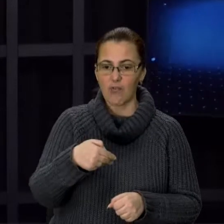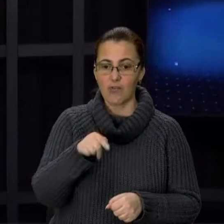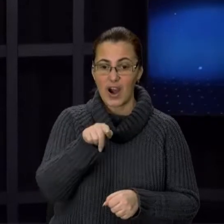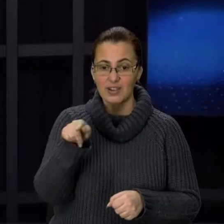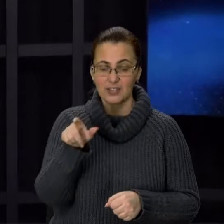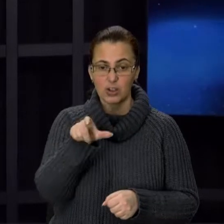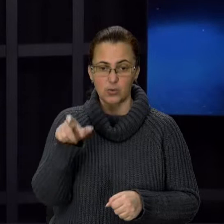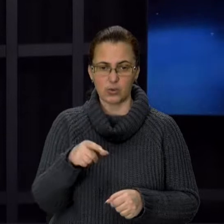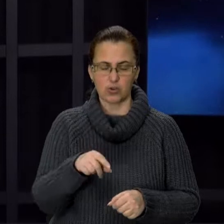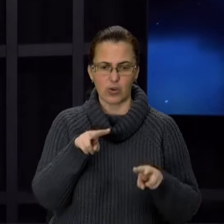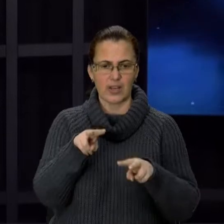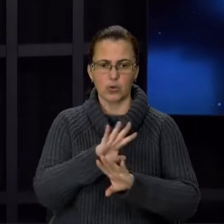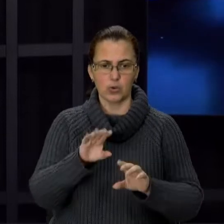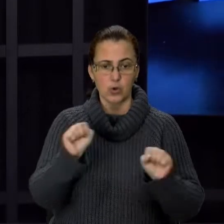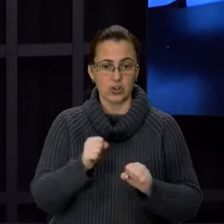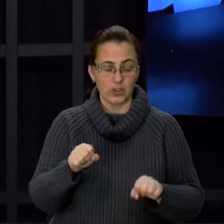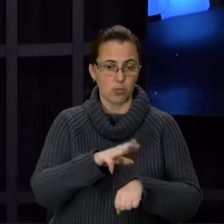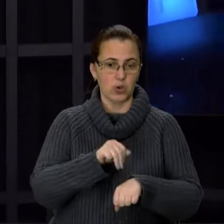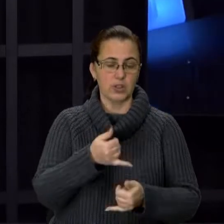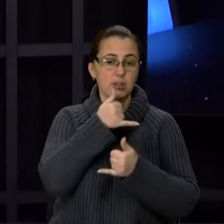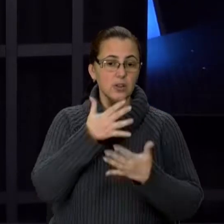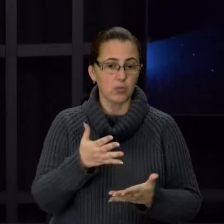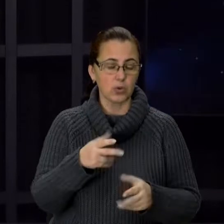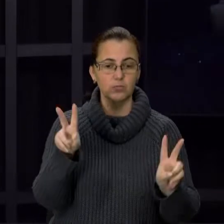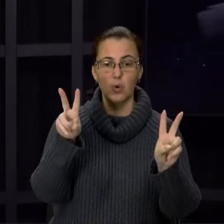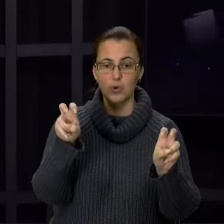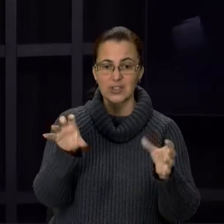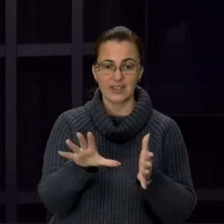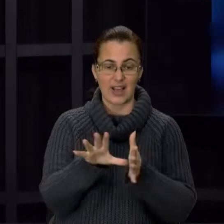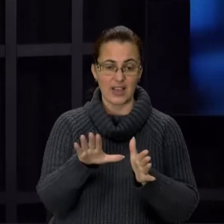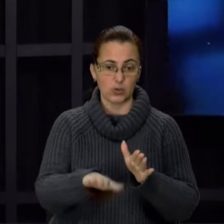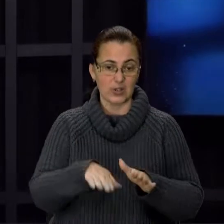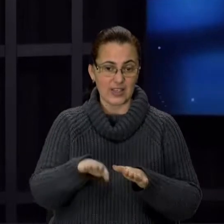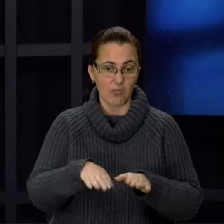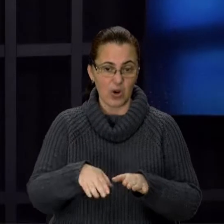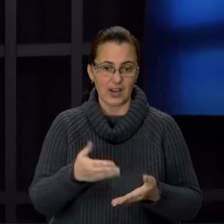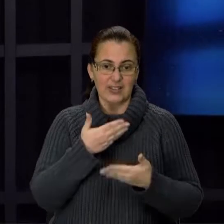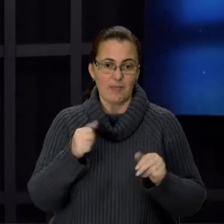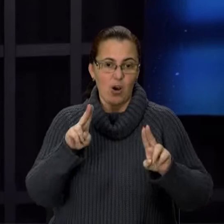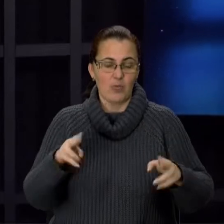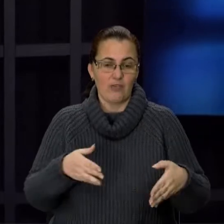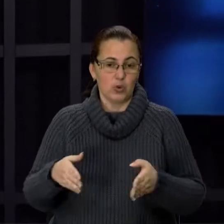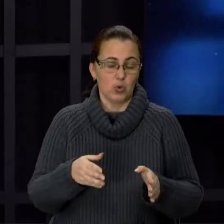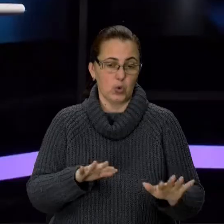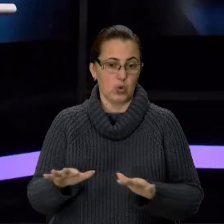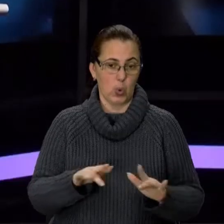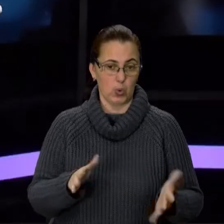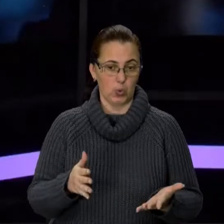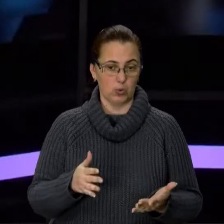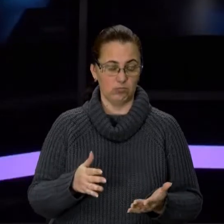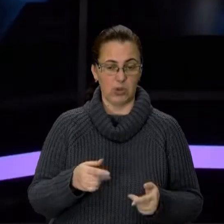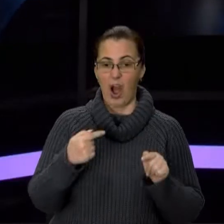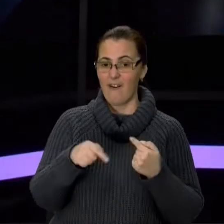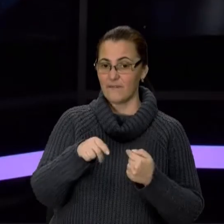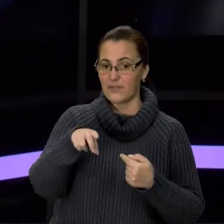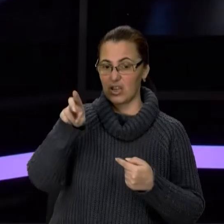не контролюють швидкості, поліцейські не можуть. Бо ж поняття «електросамокат» нема у правилах дорожнього руху. Тим часом в